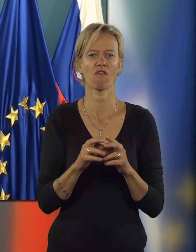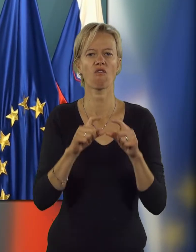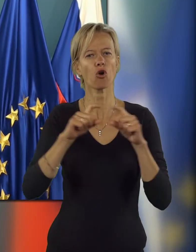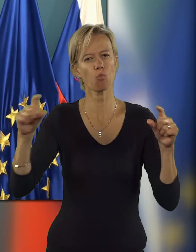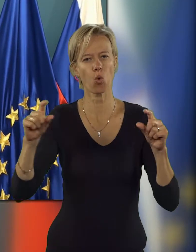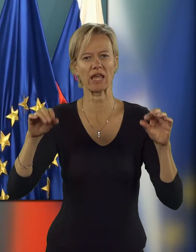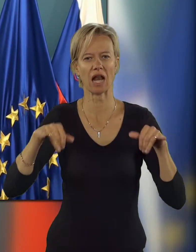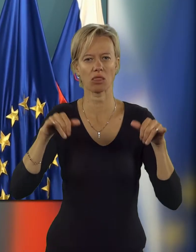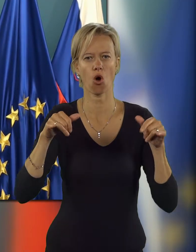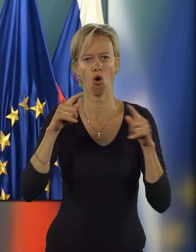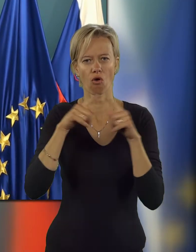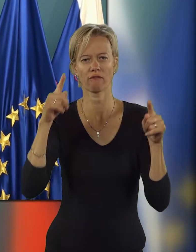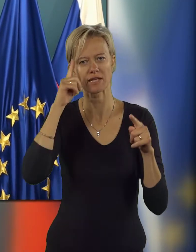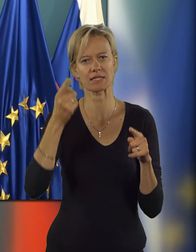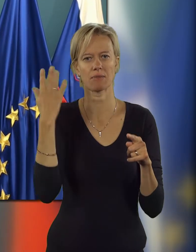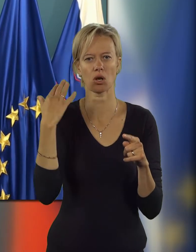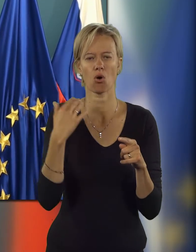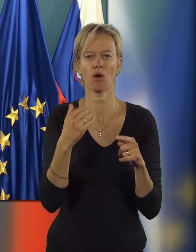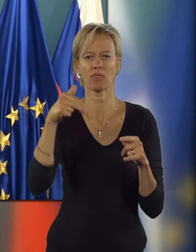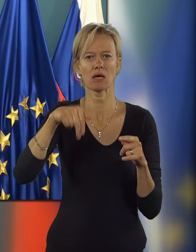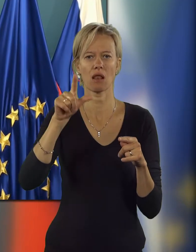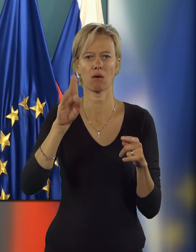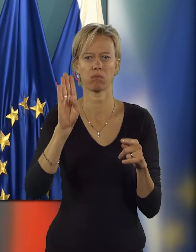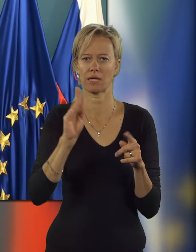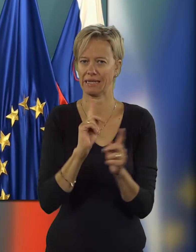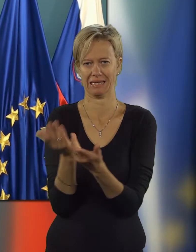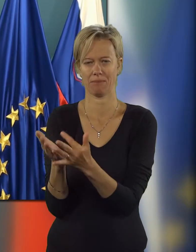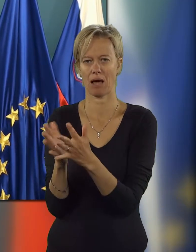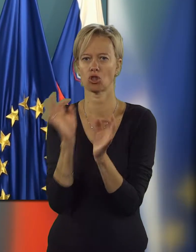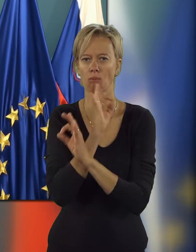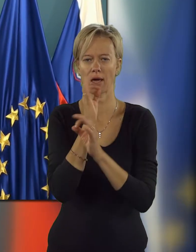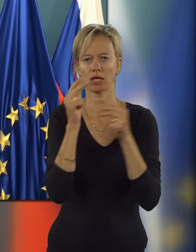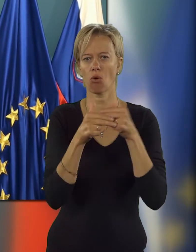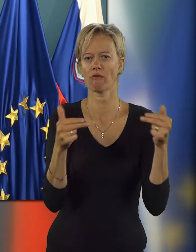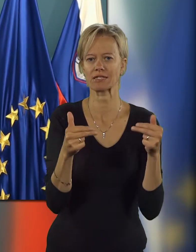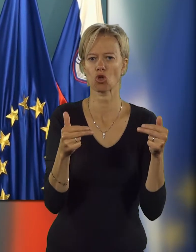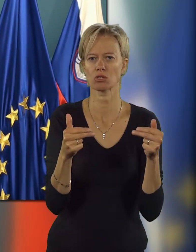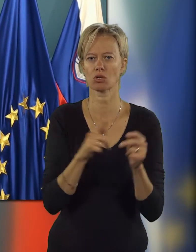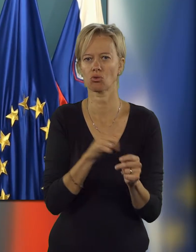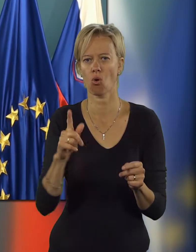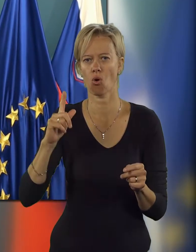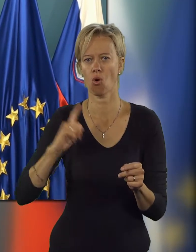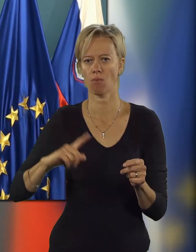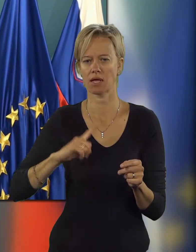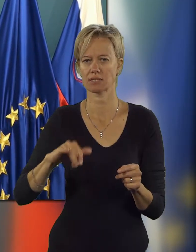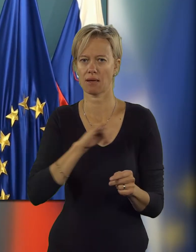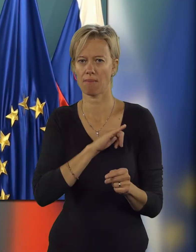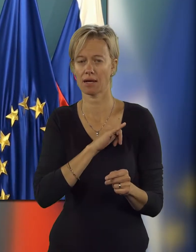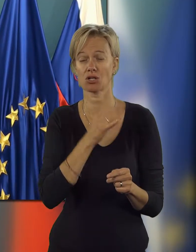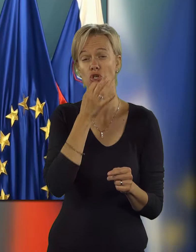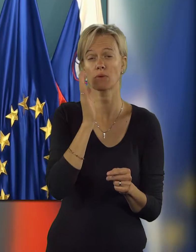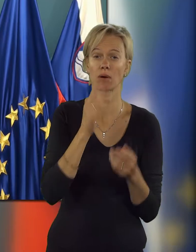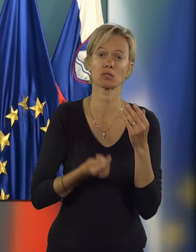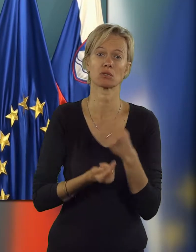verjetno veste, je bilo, da NLB nima nobenih obveznostih do Ljubljanske banke,